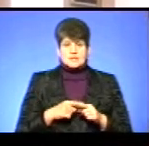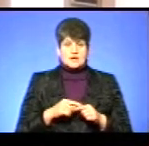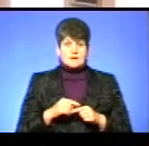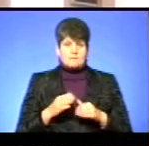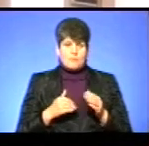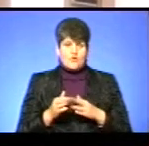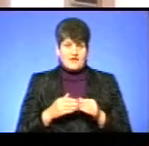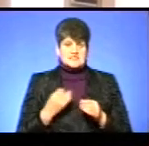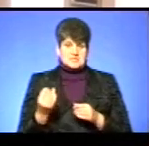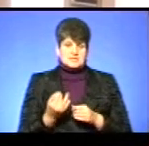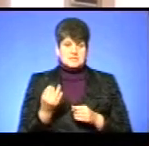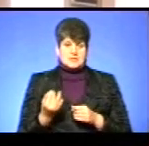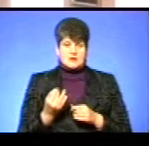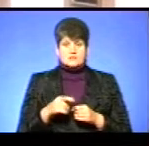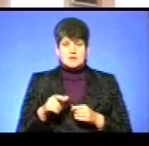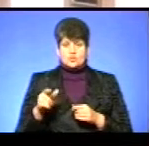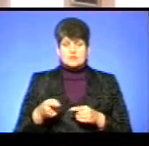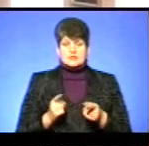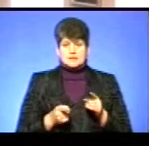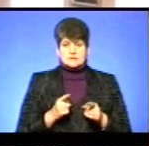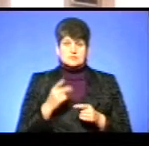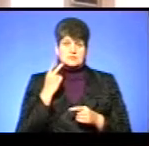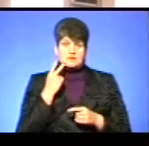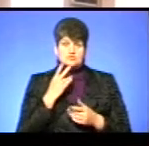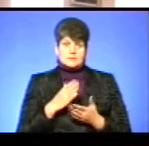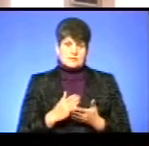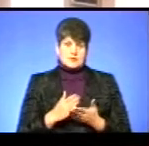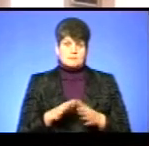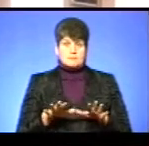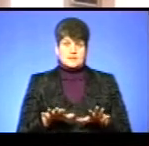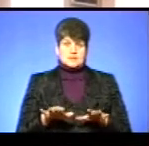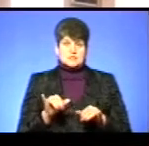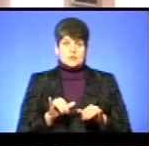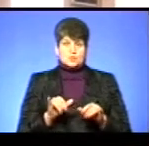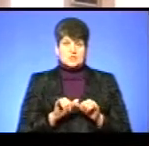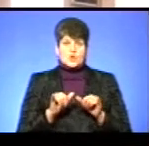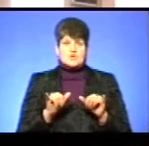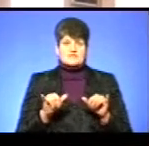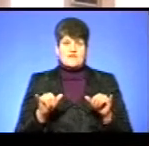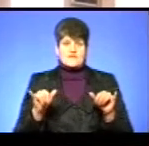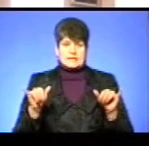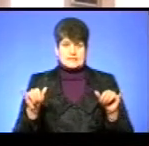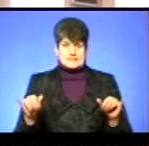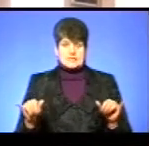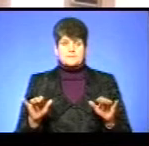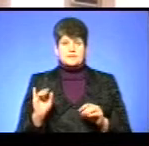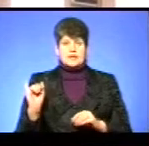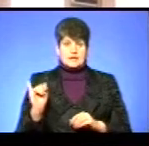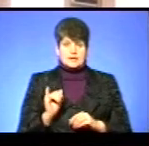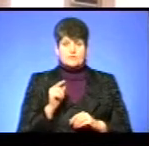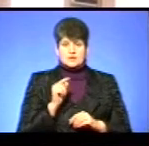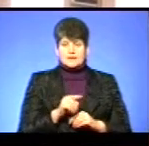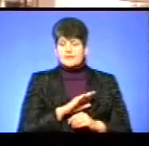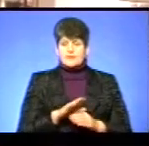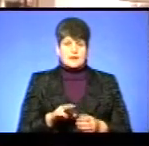цікава, тому що це люди, які справді завжди мають місце, куди розвиватися. І вони не